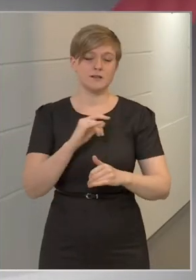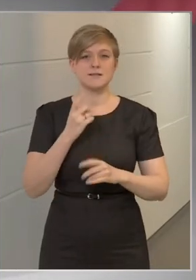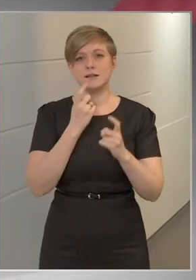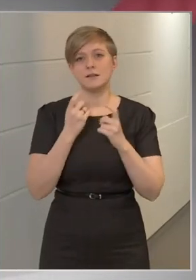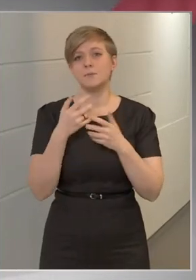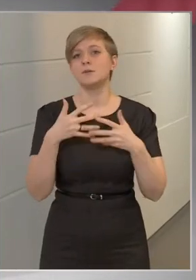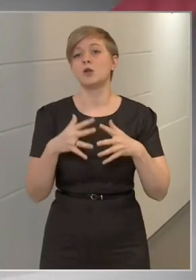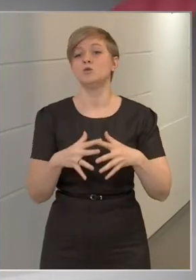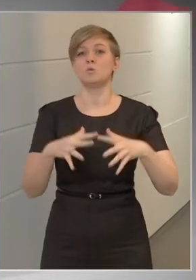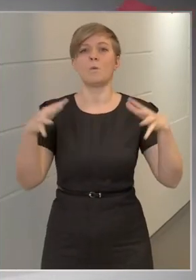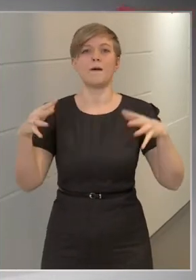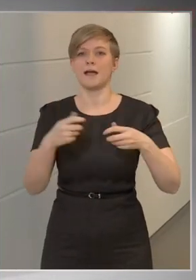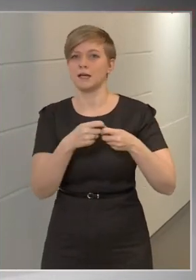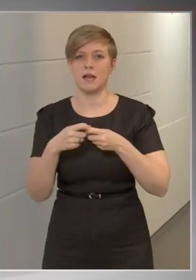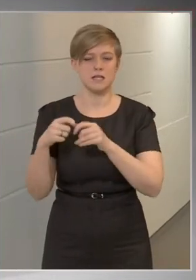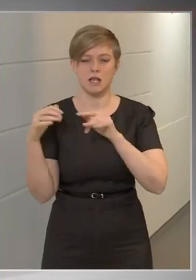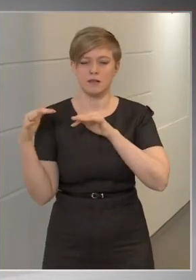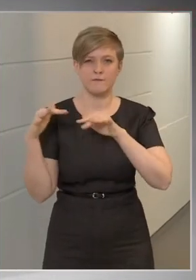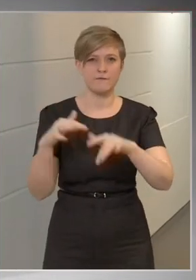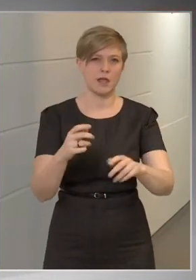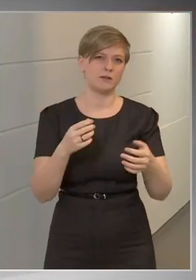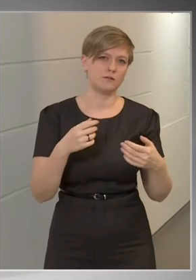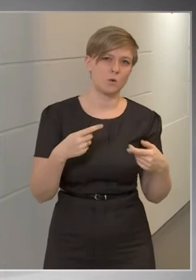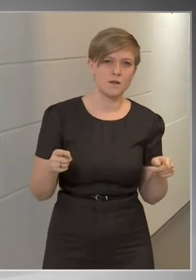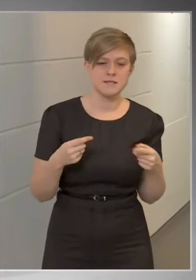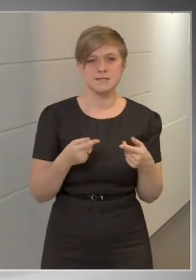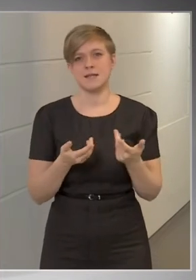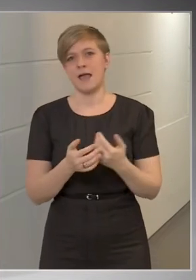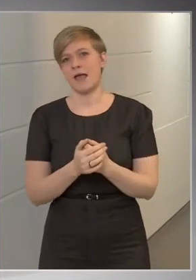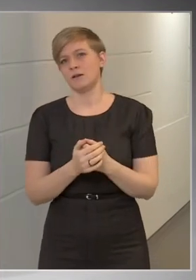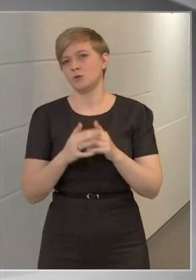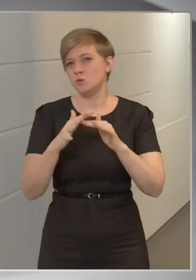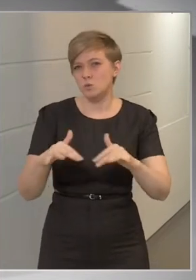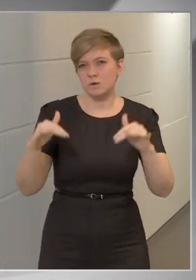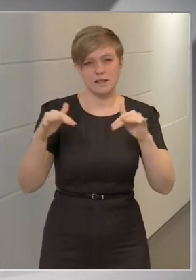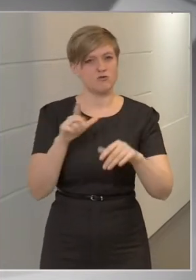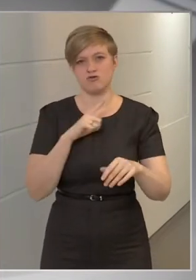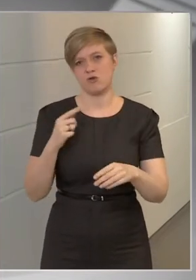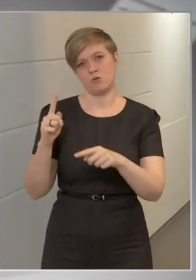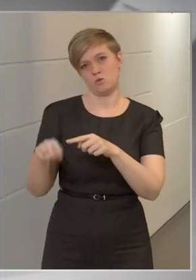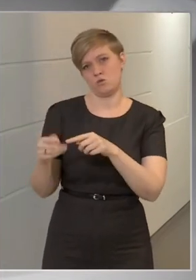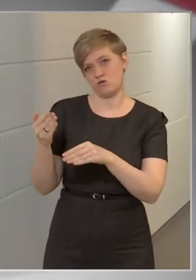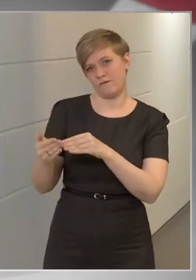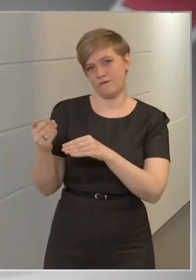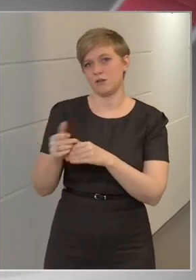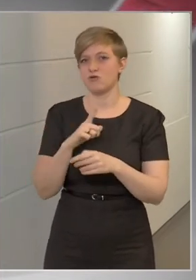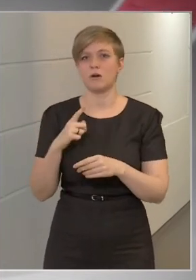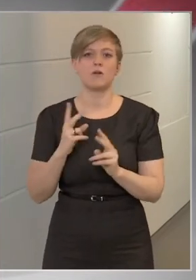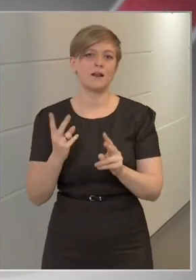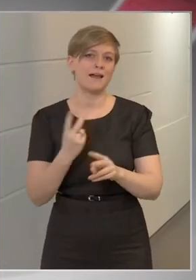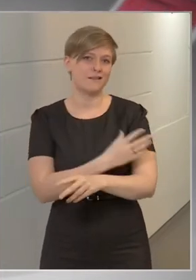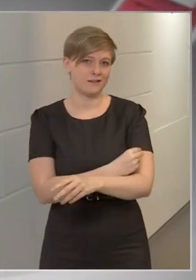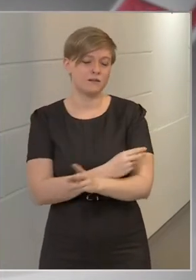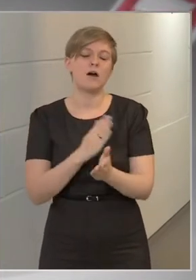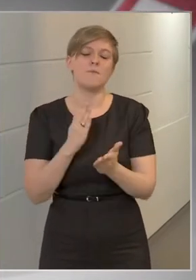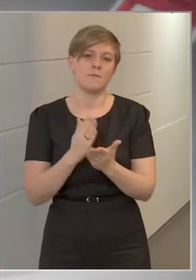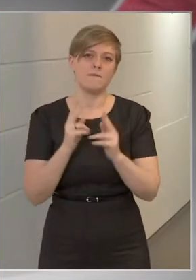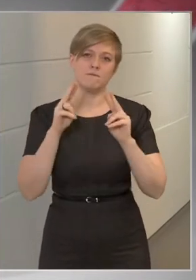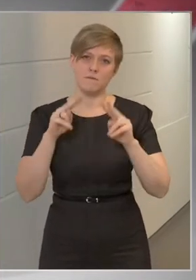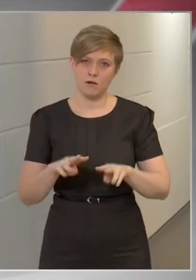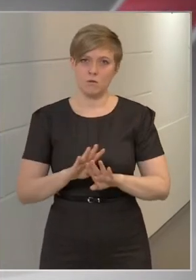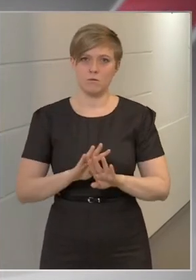szerintem a nagy tömegrendezvények, koncertek, gyűlések azok az utolsó körbe tartoznak. Ott csak akkor szabad enyhíteni, hogyha már valóban